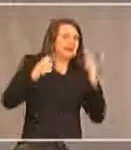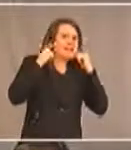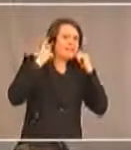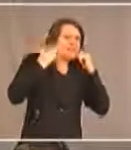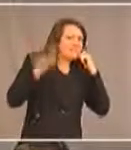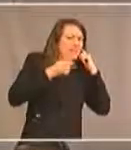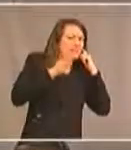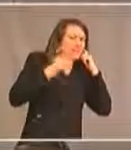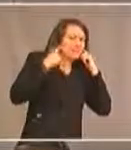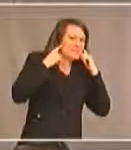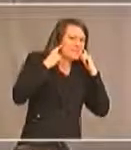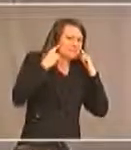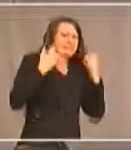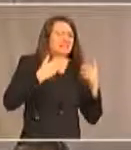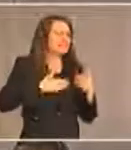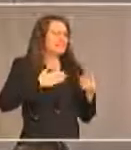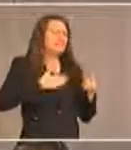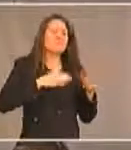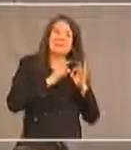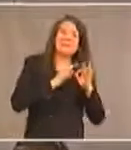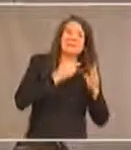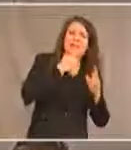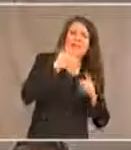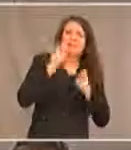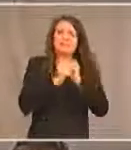Nia, pouvez-vous parler plus fort? On a beaucoup de mal à vous entendre.